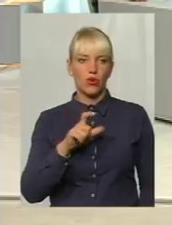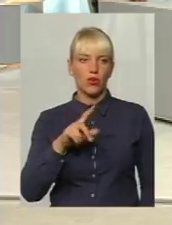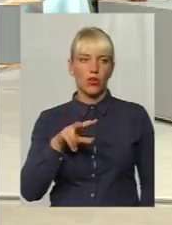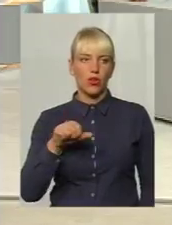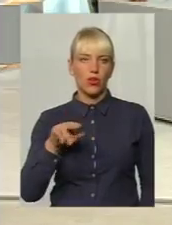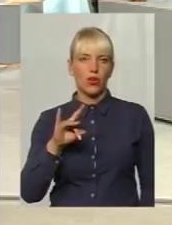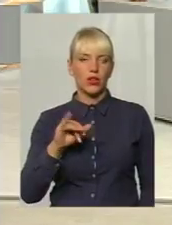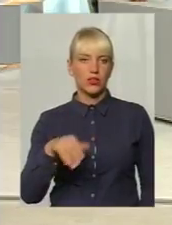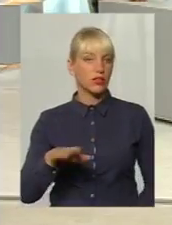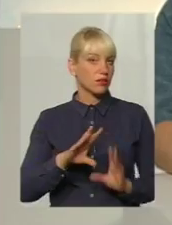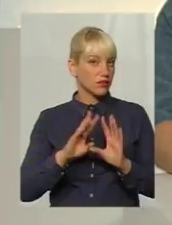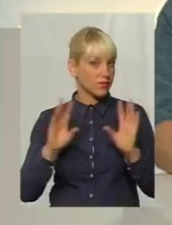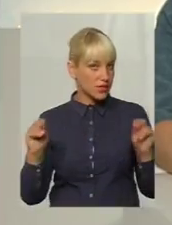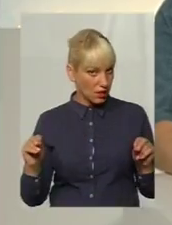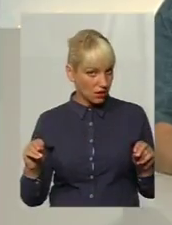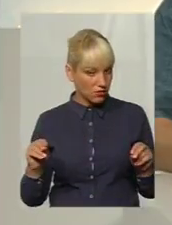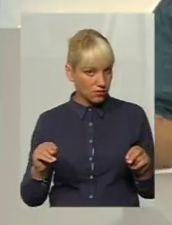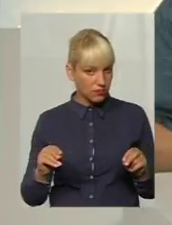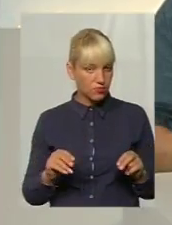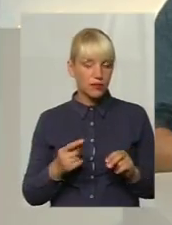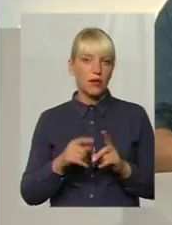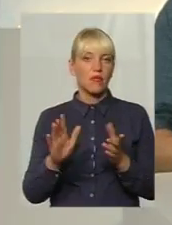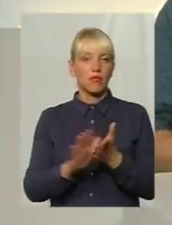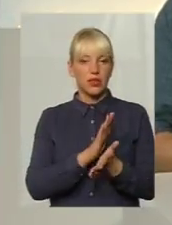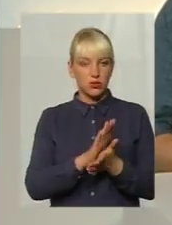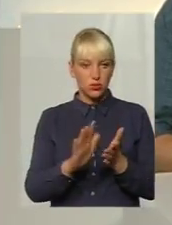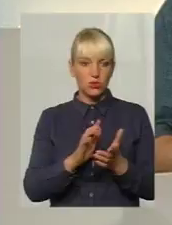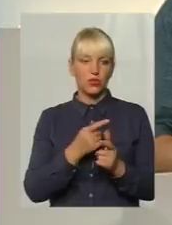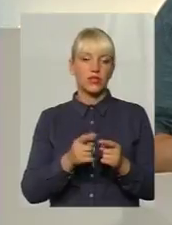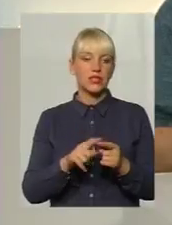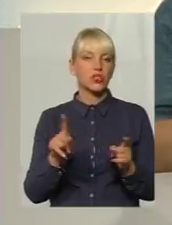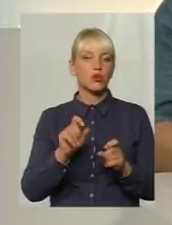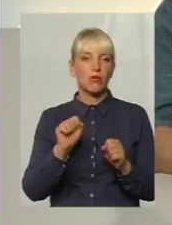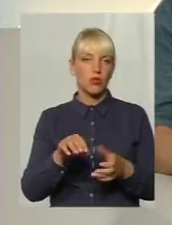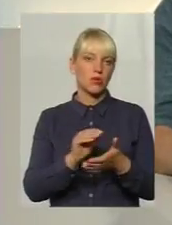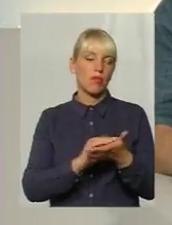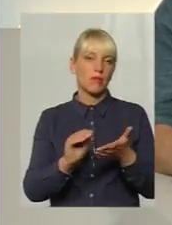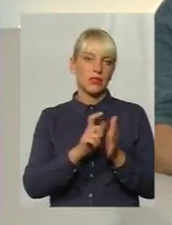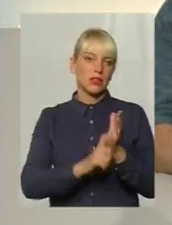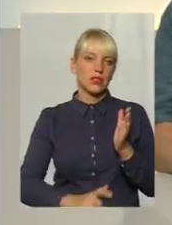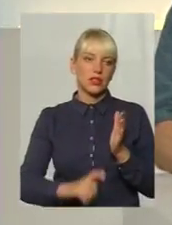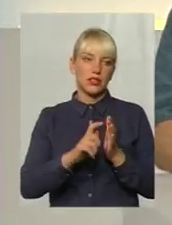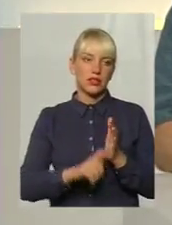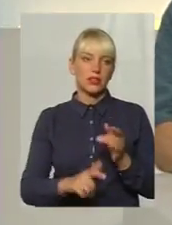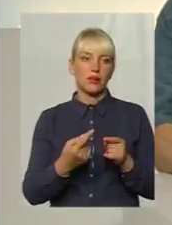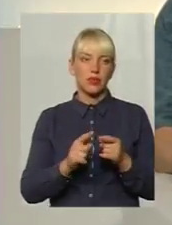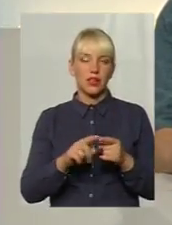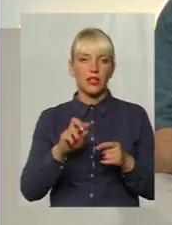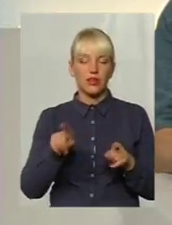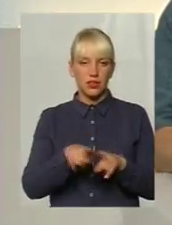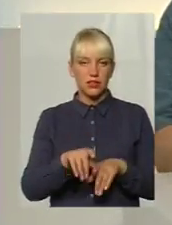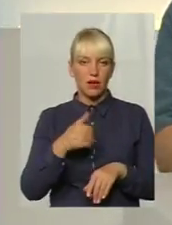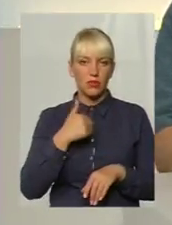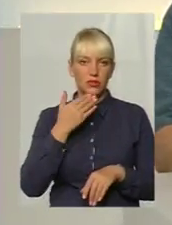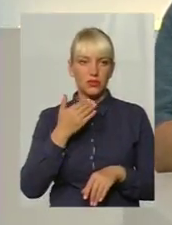І все. Ну, в цій категорії. Безкоштовно. Безкоштовно, це те, що ми можемо виписати пацієнту. те, що я так само хотів запитати,